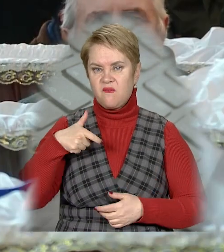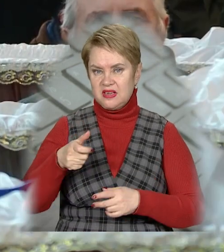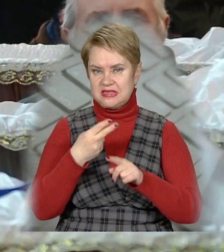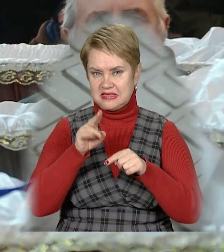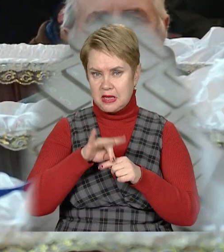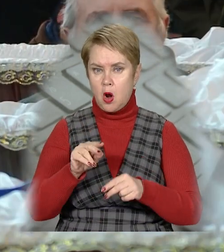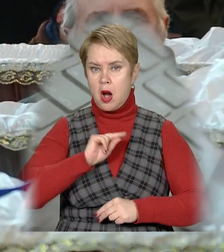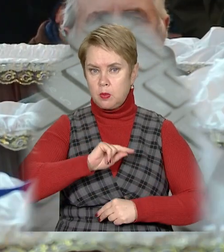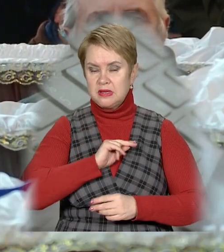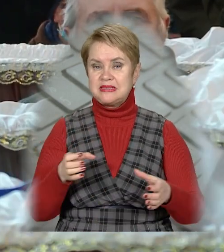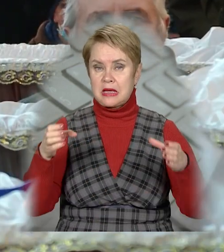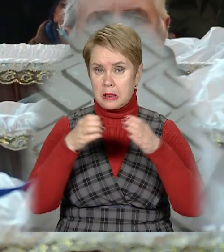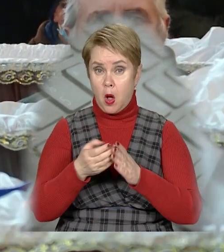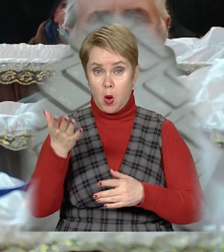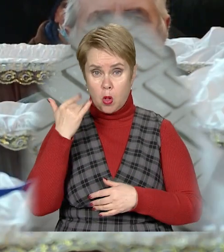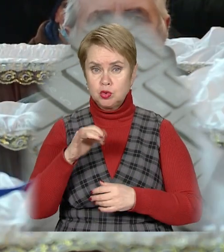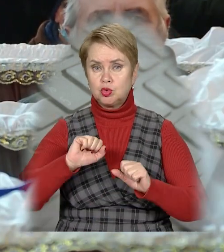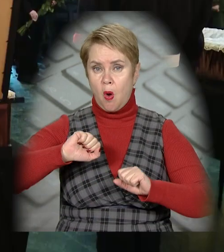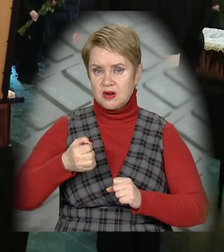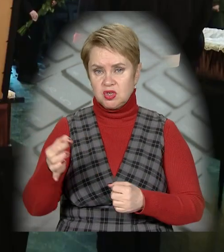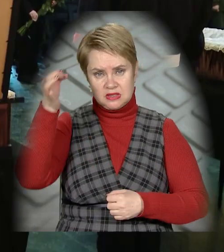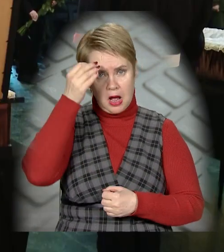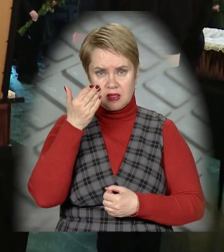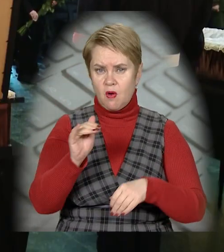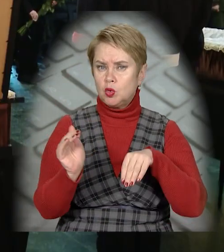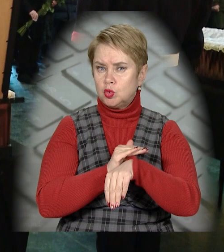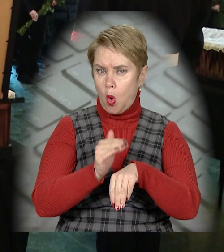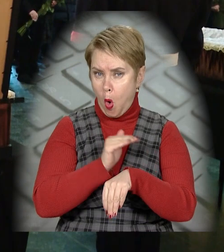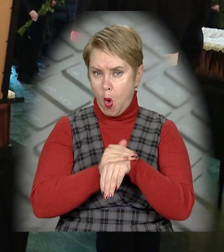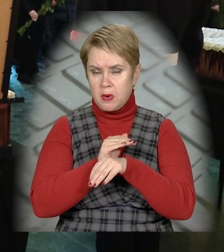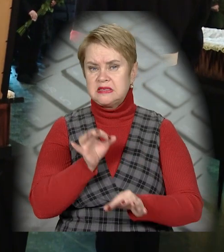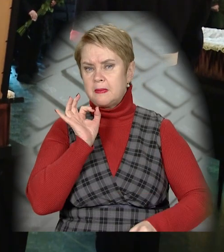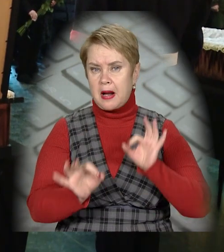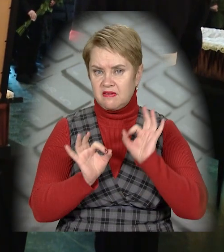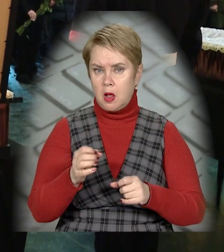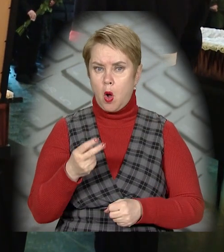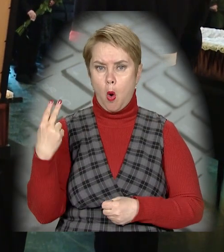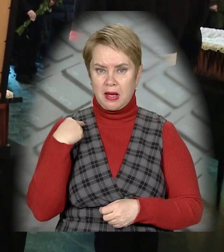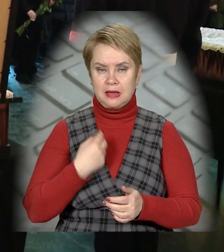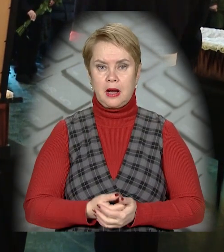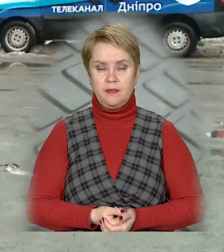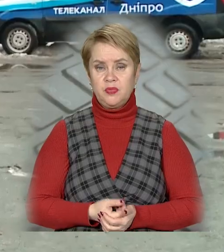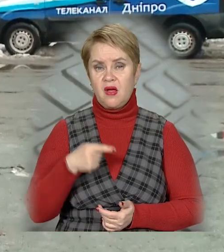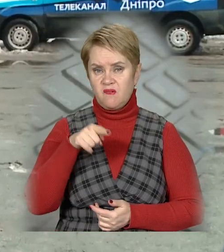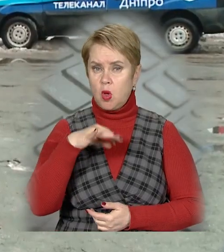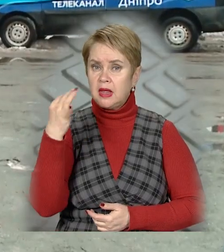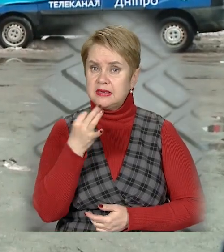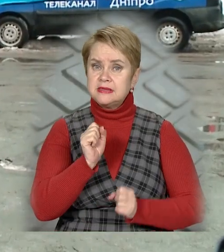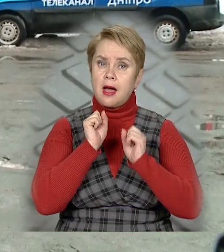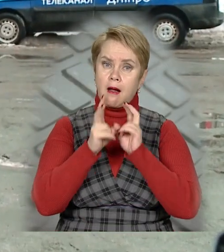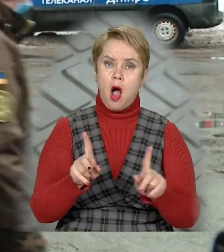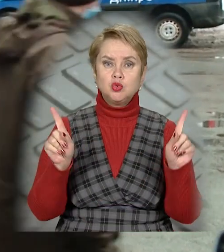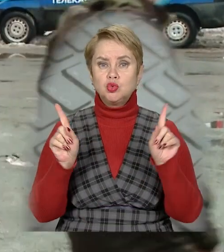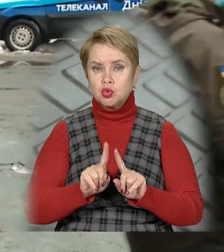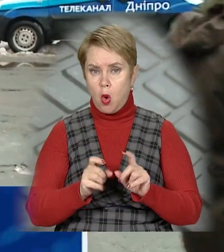відділення по роботі з особовим складом. Колишні товариші згадують його як доброго та справедливого командира. Він цікався,